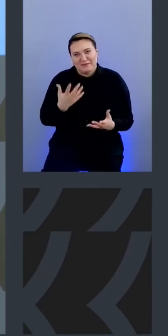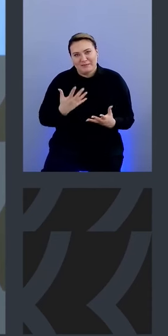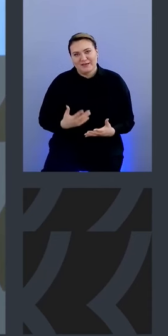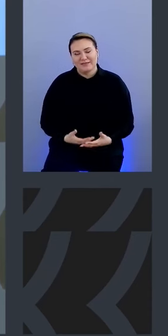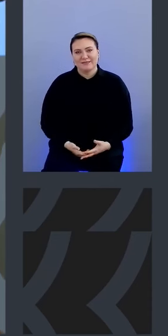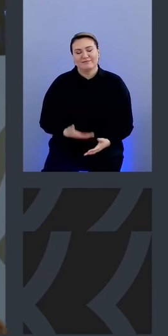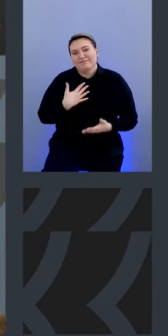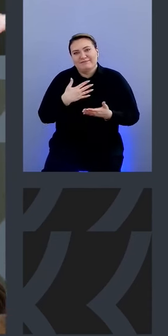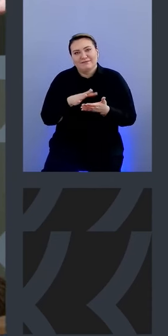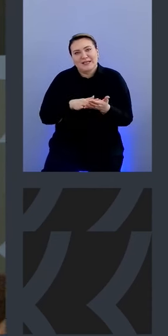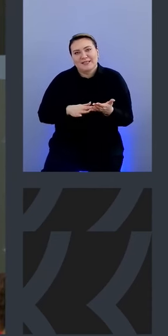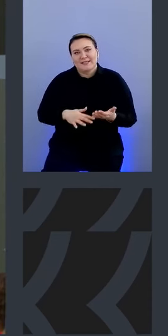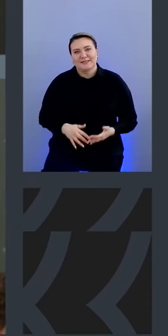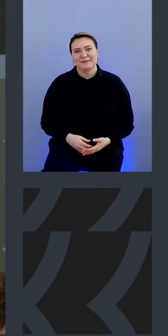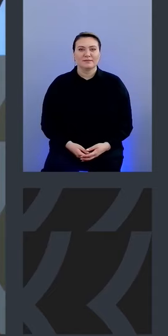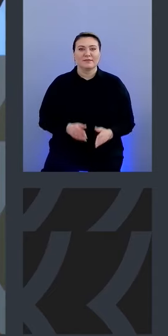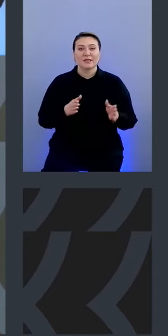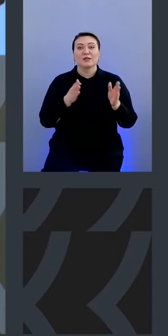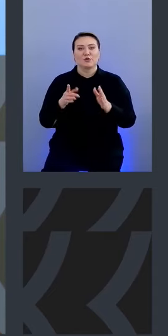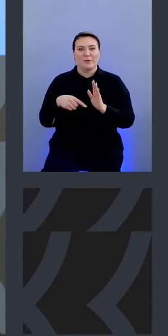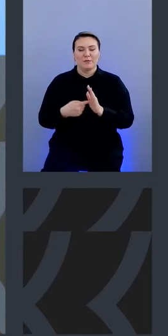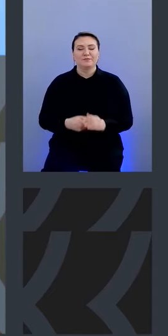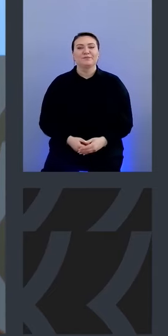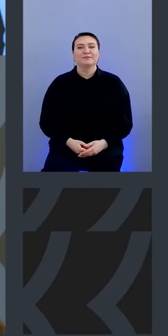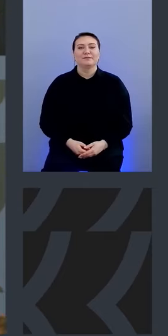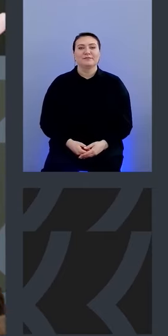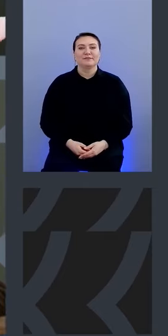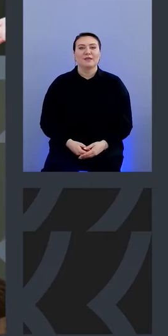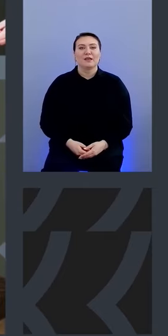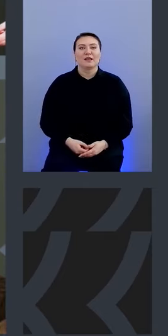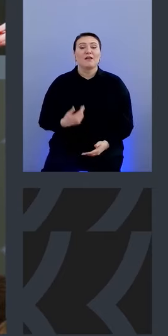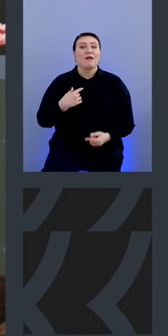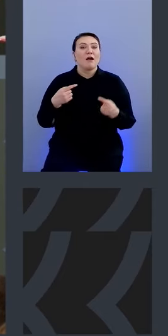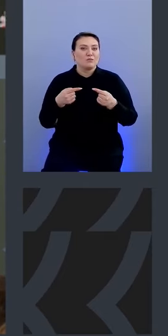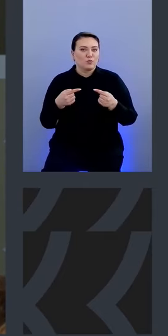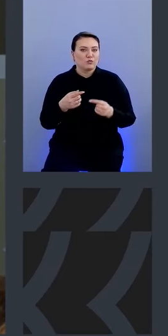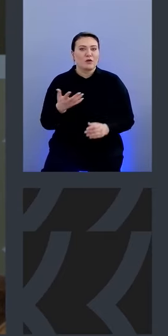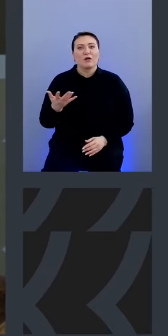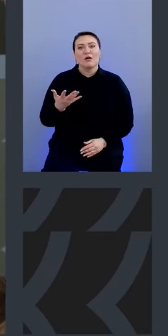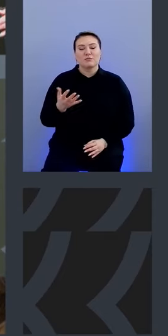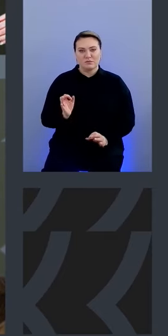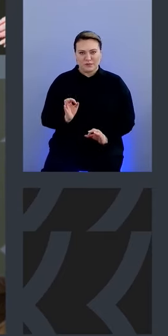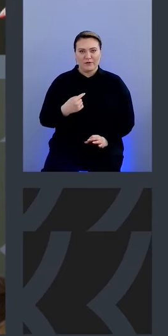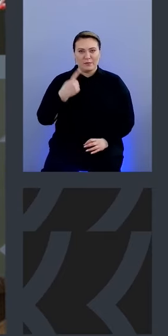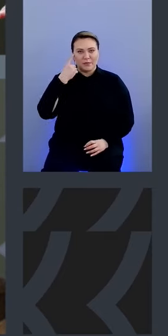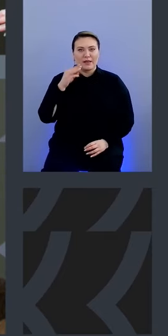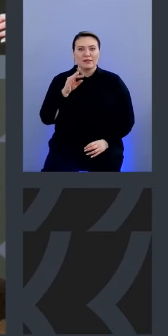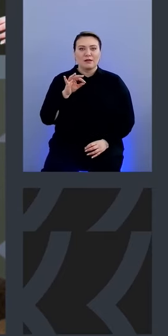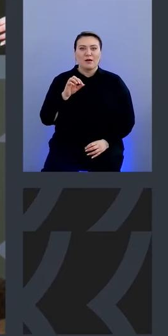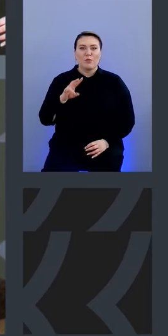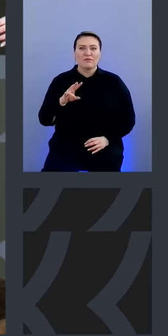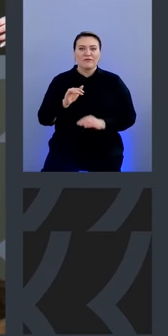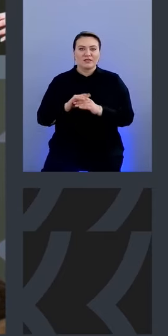простите спасибо спасибо за доклад я хотел уточнить правильно понимаю что тетрагон фактически